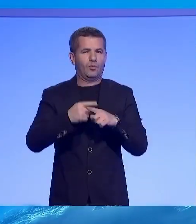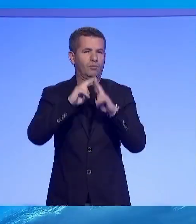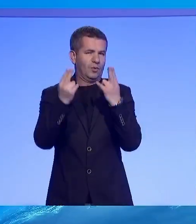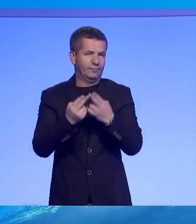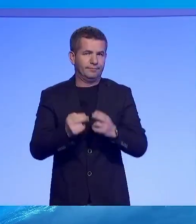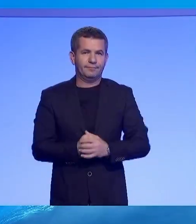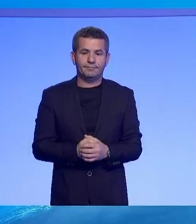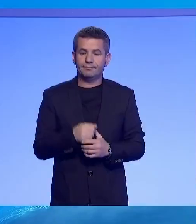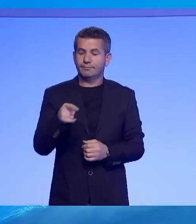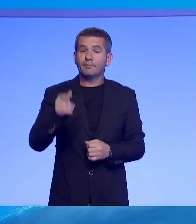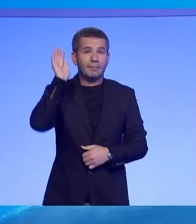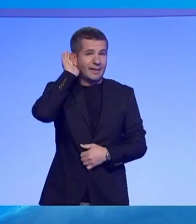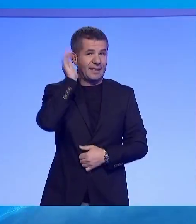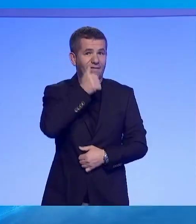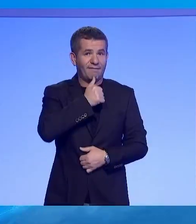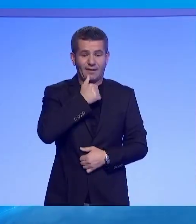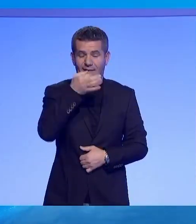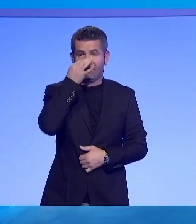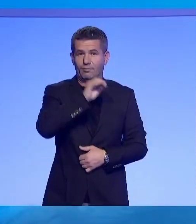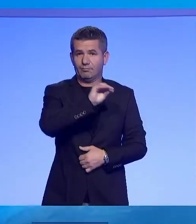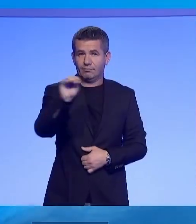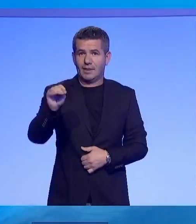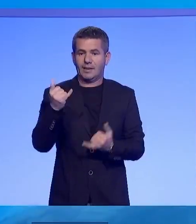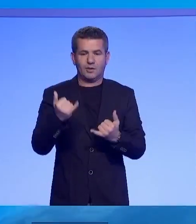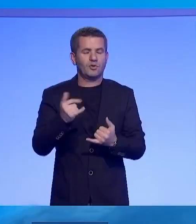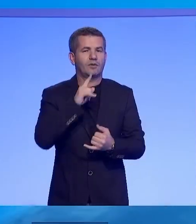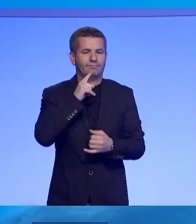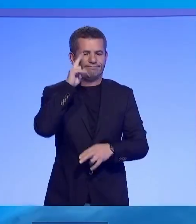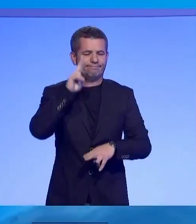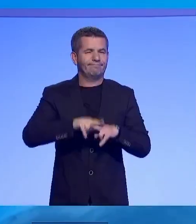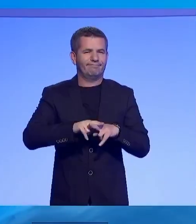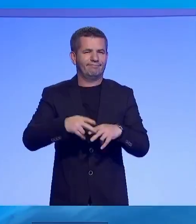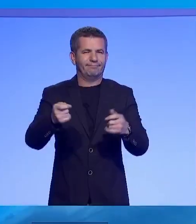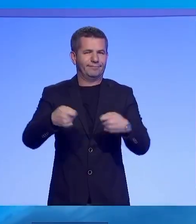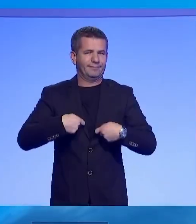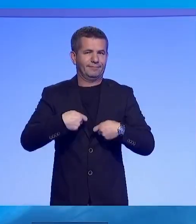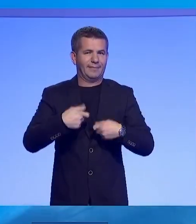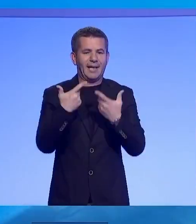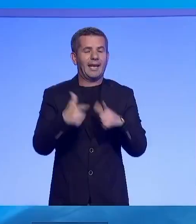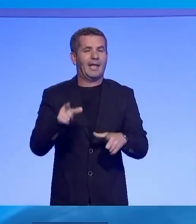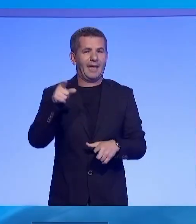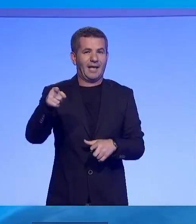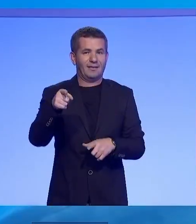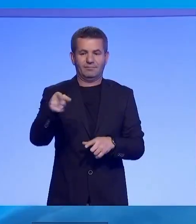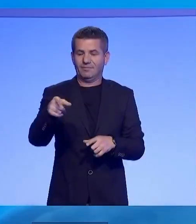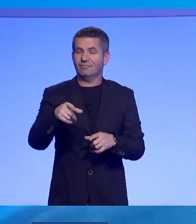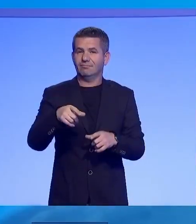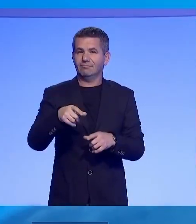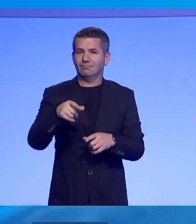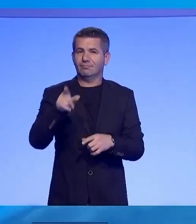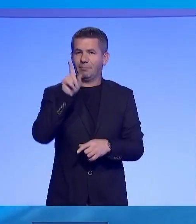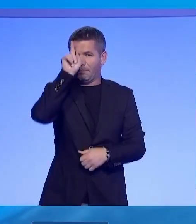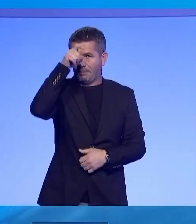Ministrija e Financave ka njoftuar se ka revokuar licenësën për qendrën orenda në Peku edhe ka ndodhur